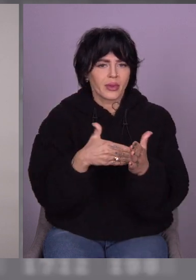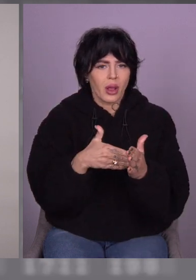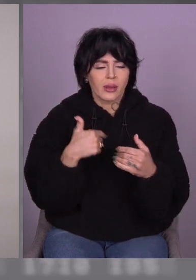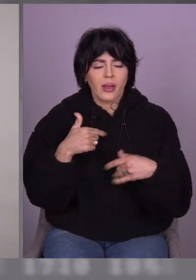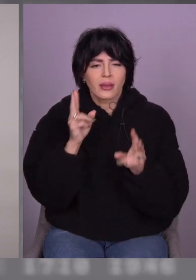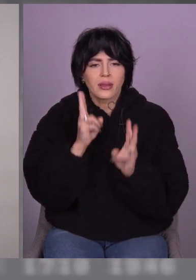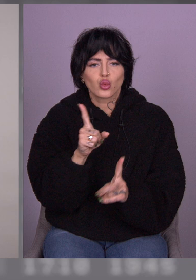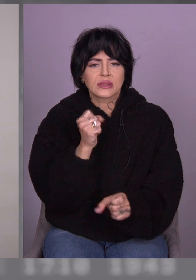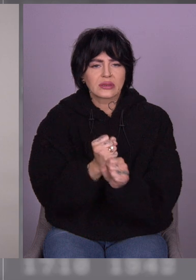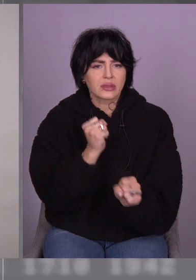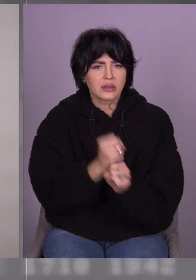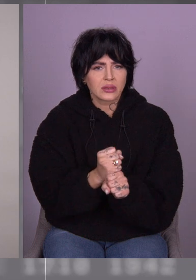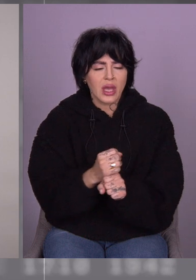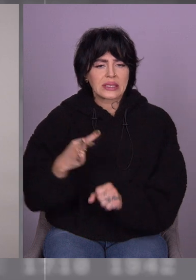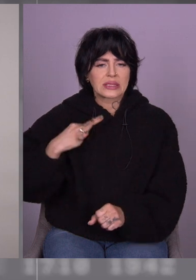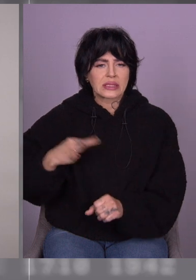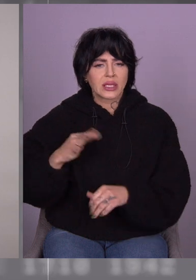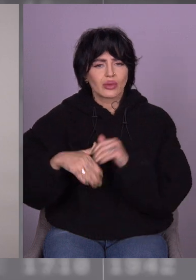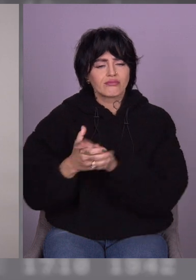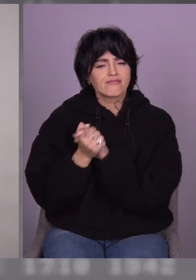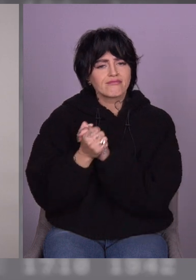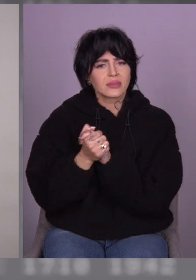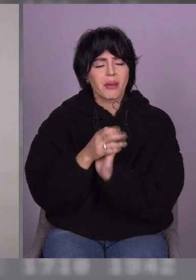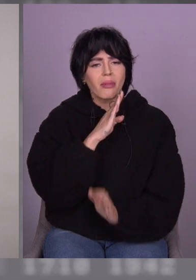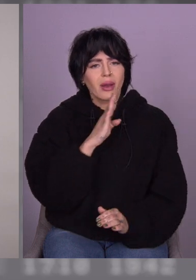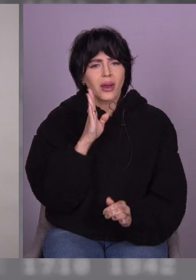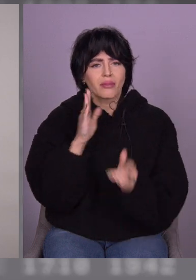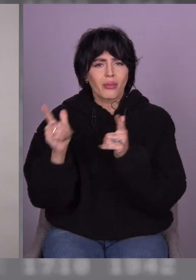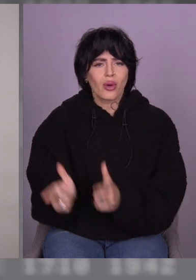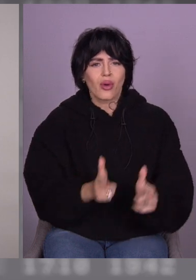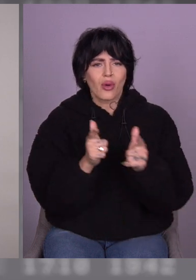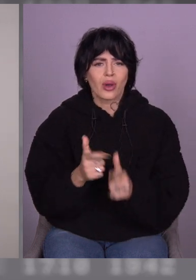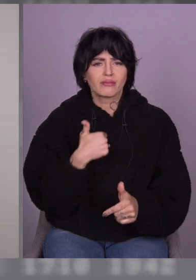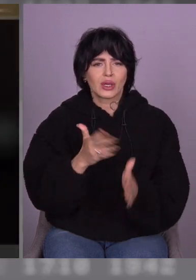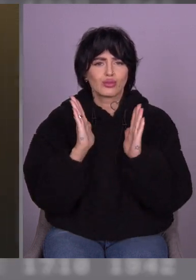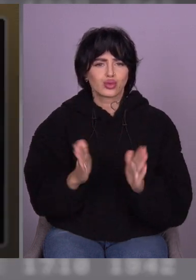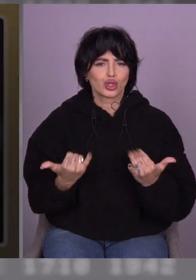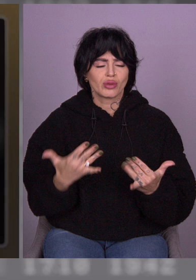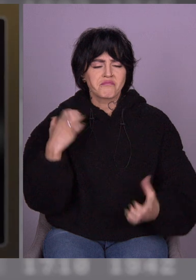мене взяв за руку і сказав, мама, приготуйся, зараз ми будемо бігти.